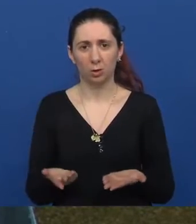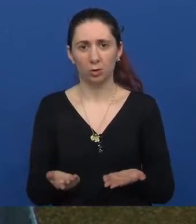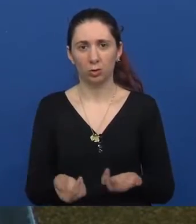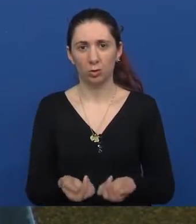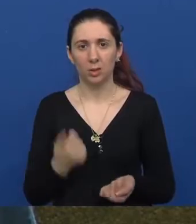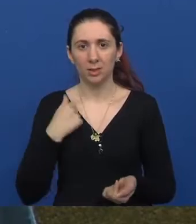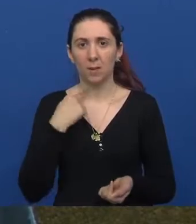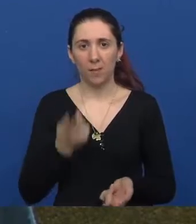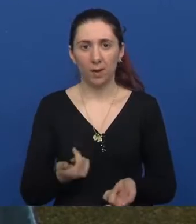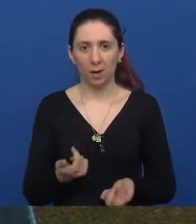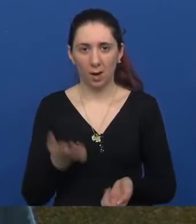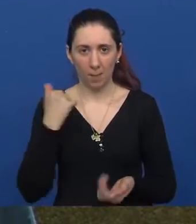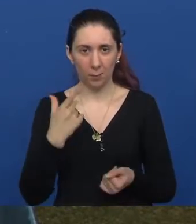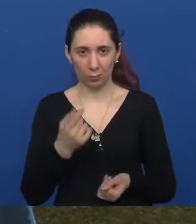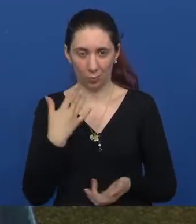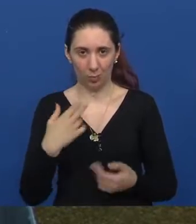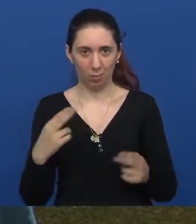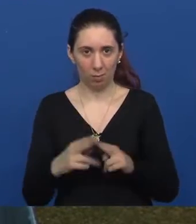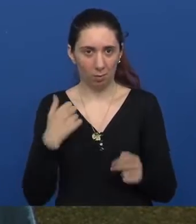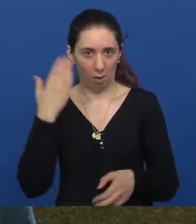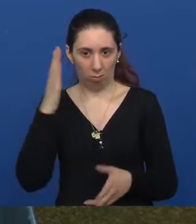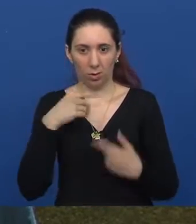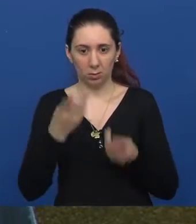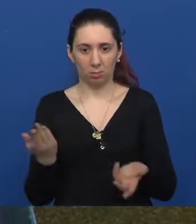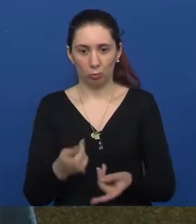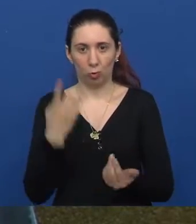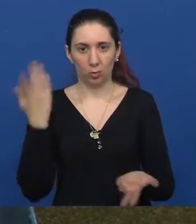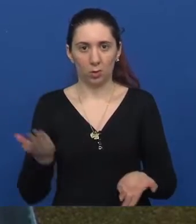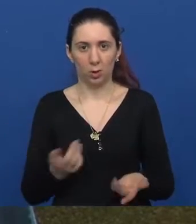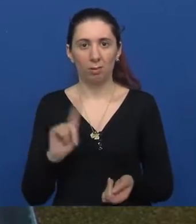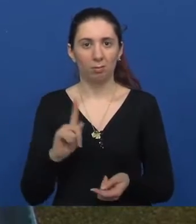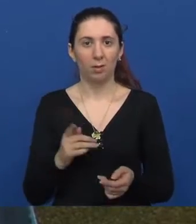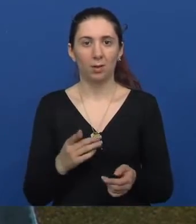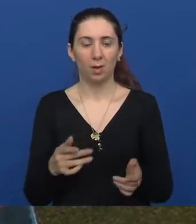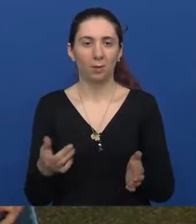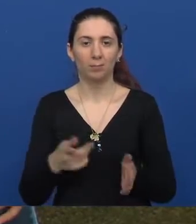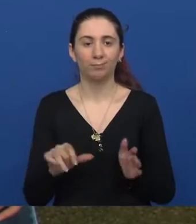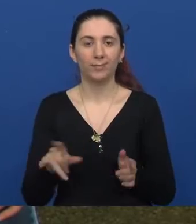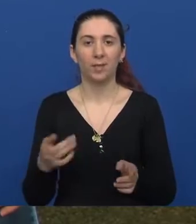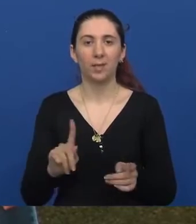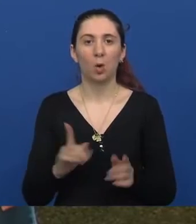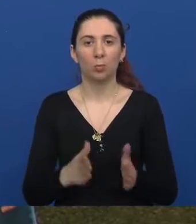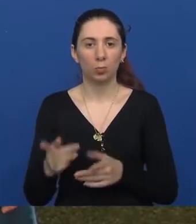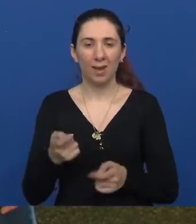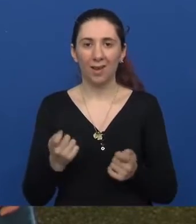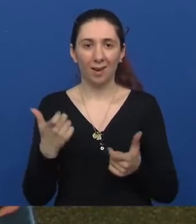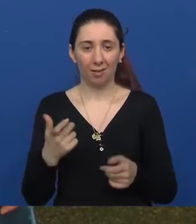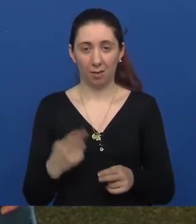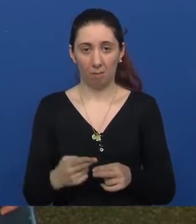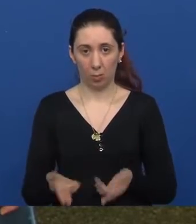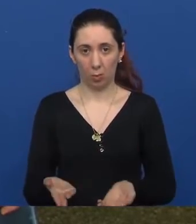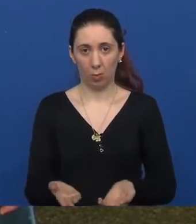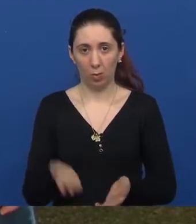ljudima, ja sam rekla i kad smo se sada našli, rekao, ja to neću znati izgovore. Nije baš uobičajena dijagnoza? Rijetka je.